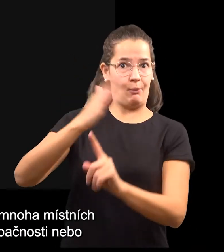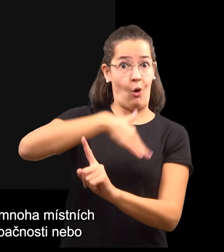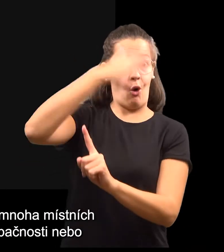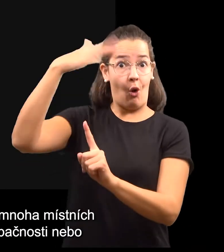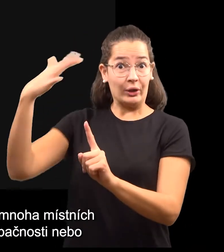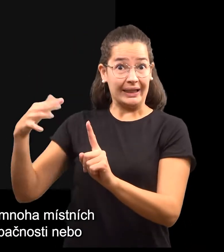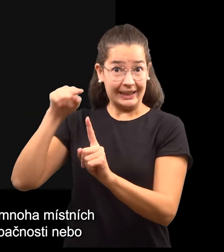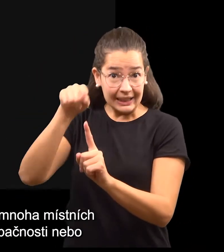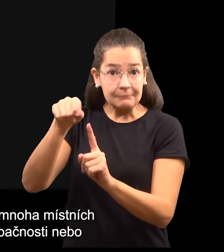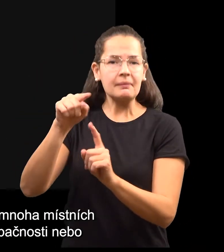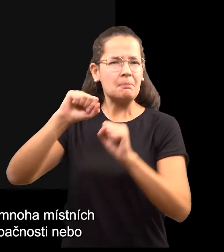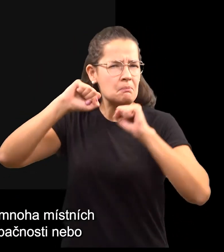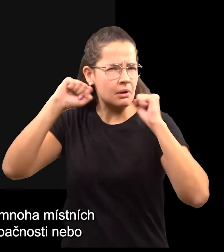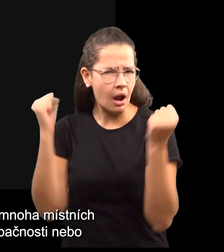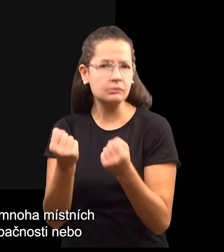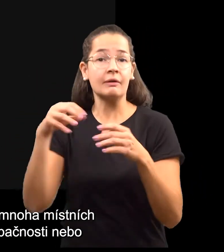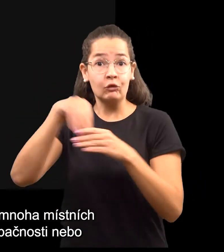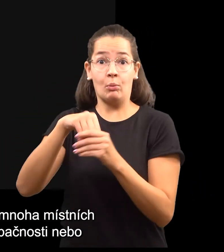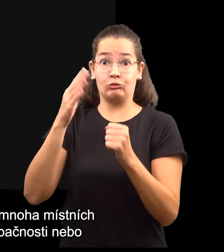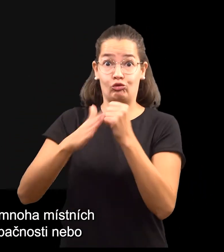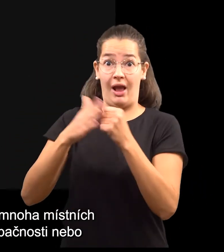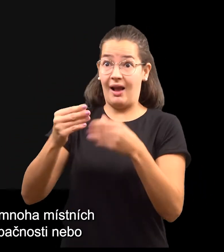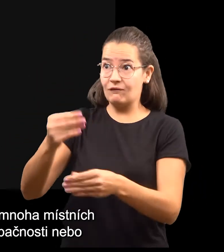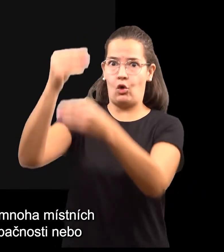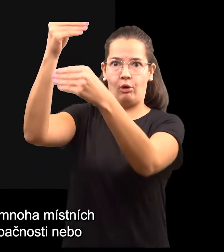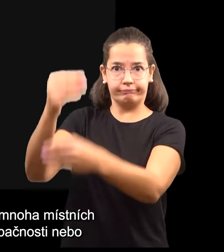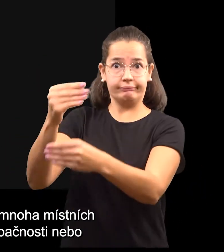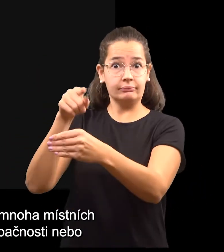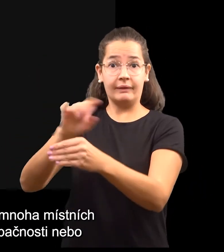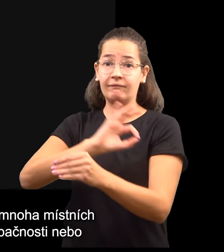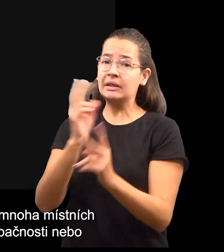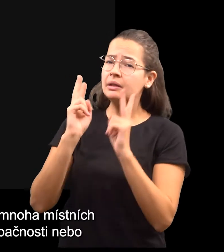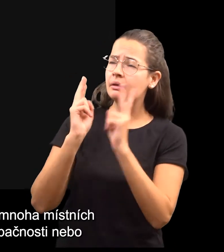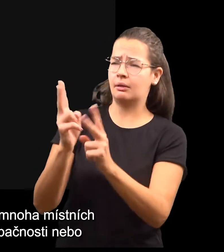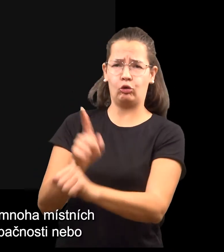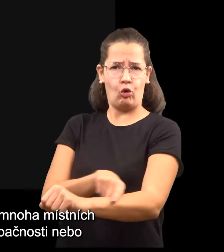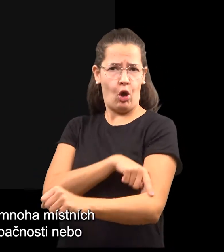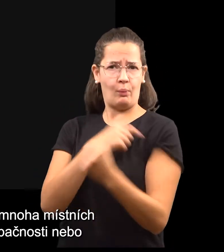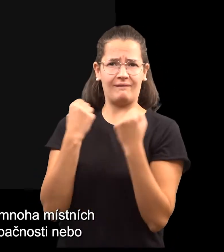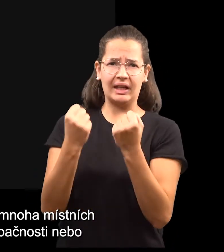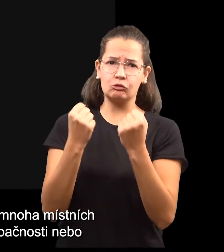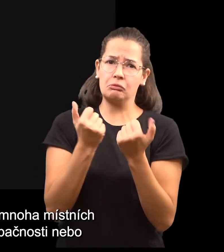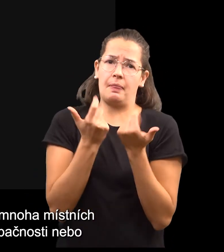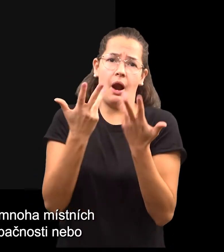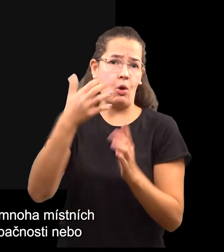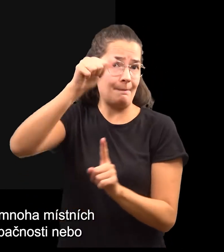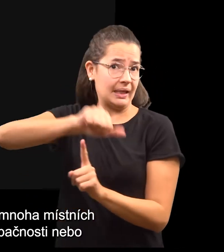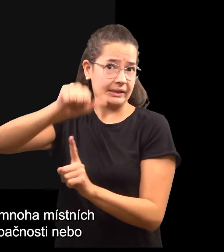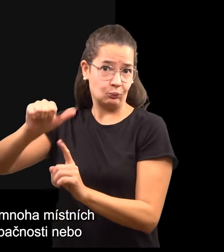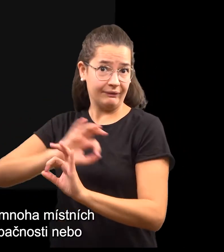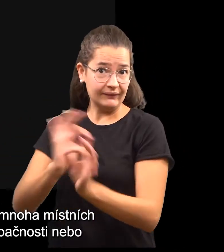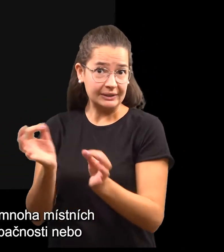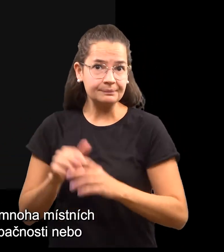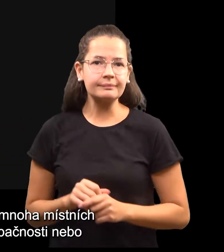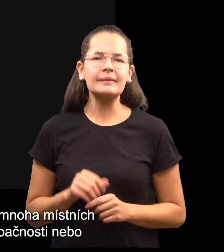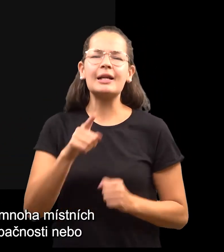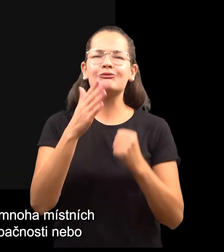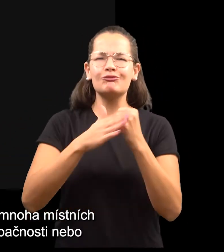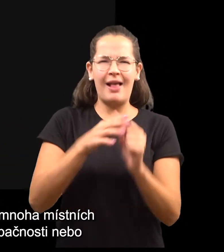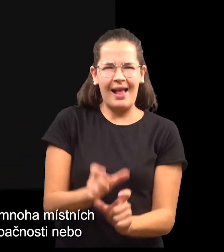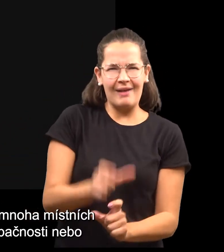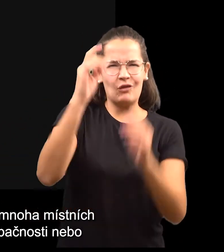jako pomník. Figuruje v mnoha místních pověstech. Toho, kdo zvychloubačnosti nebo chamtivosti s prknem manipuluje,